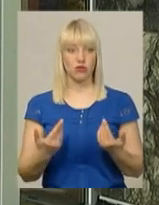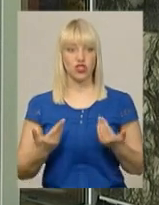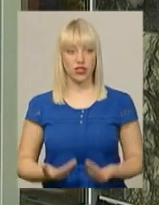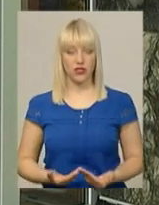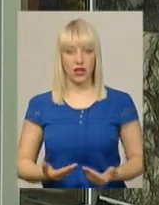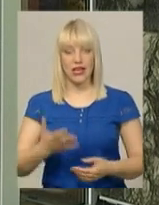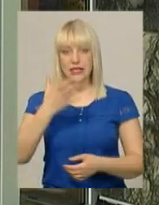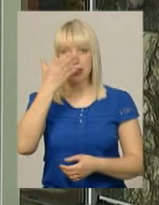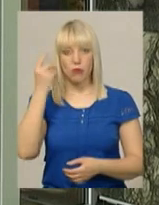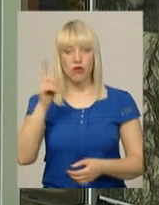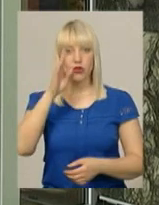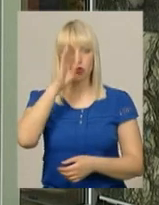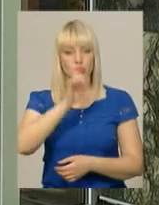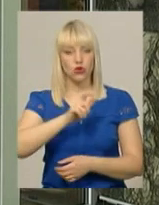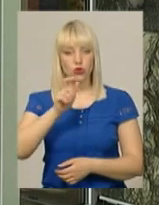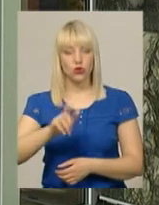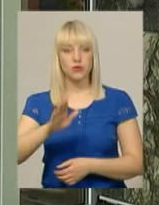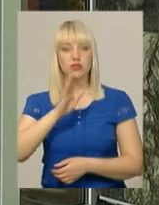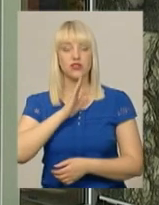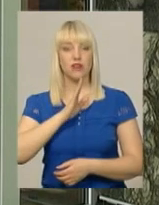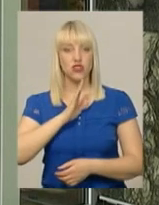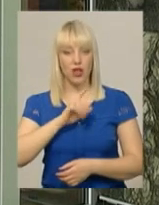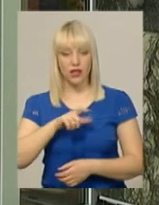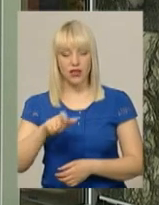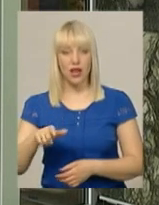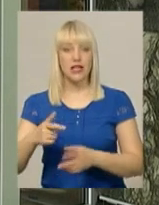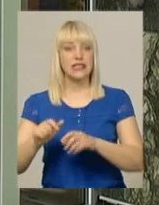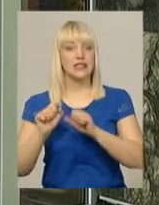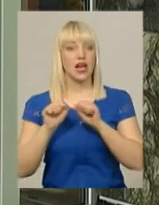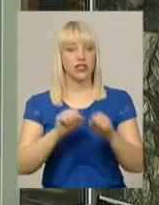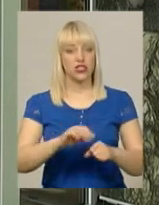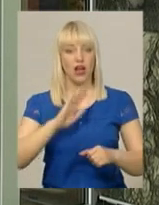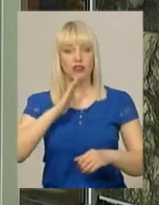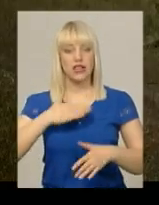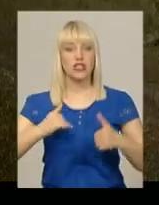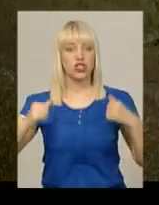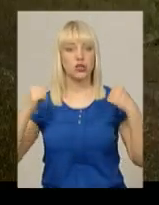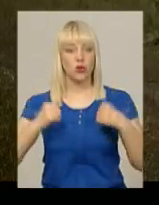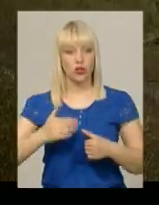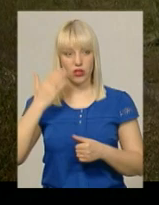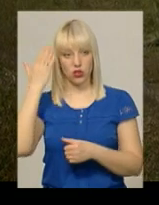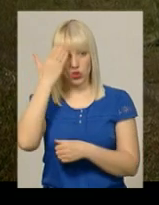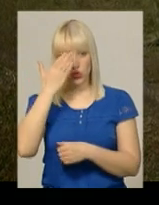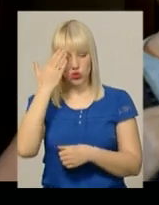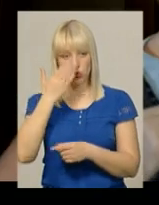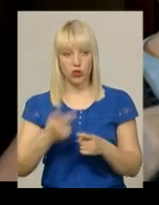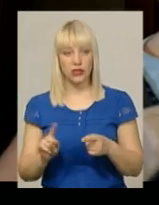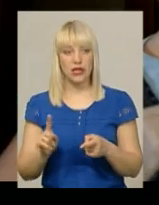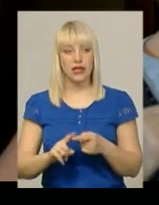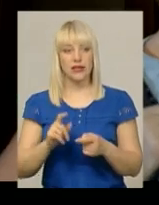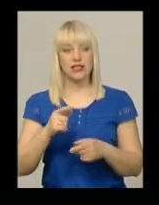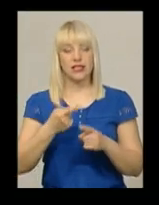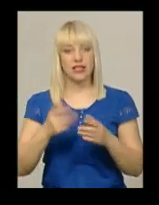те, що хлопці багато, і хлопців, і дівчат на Сході захищають наш спокійний сон, наше спокійне життя тут. Стрічка тримає біля серця про родину